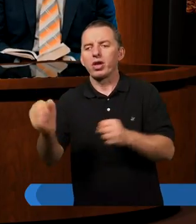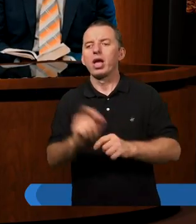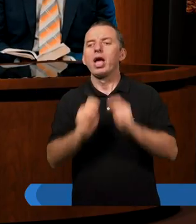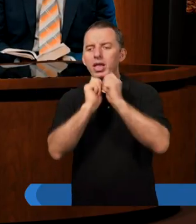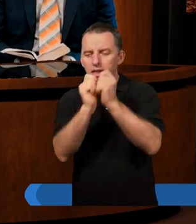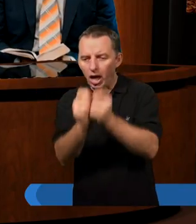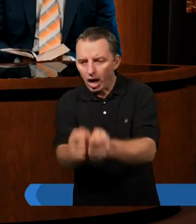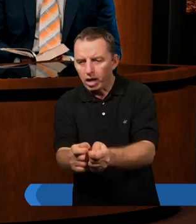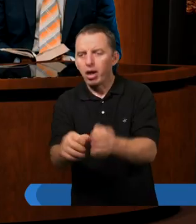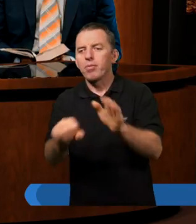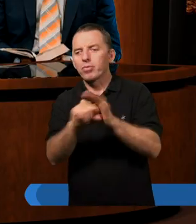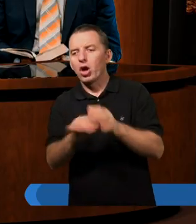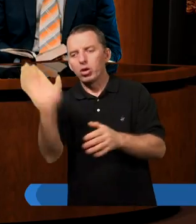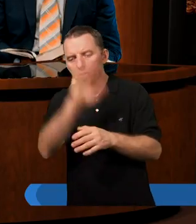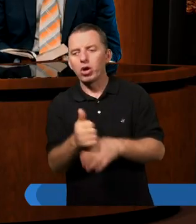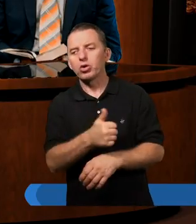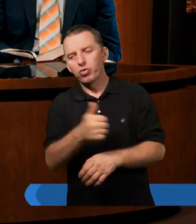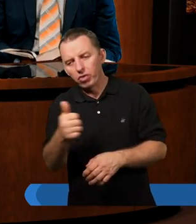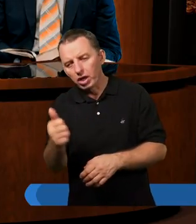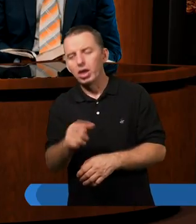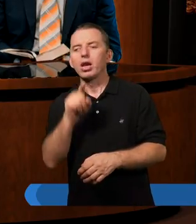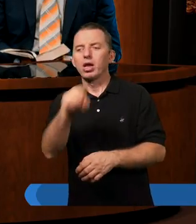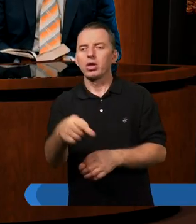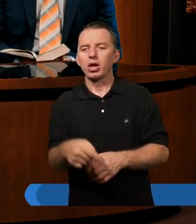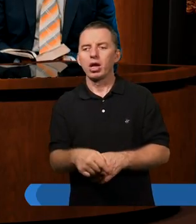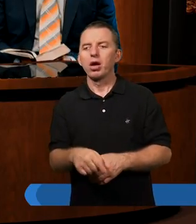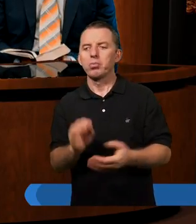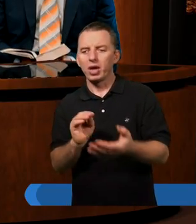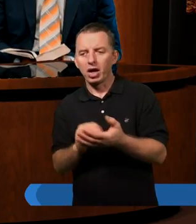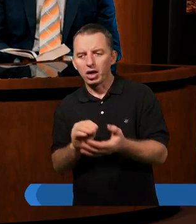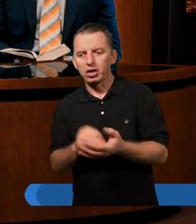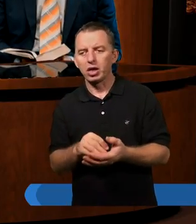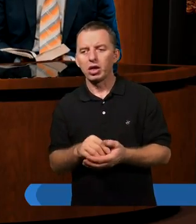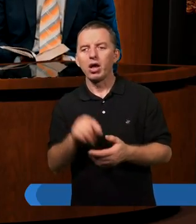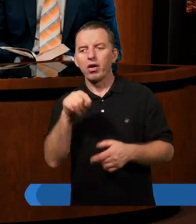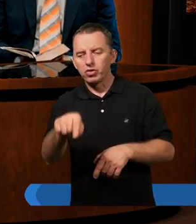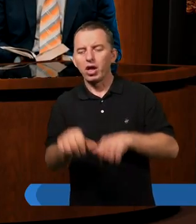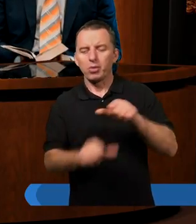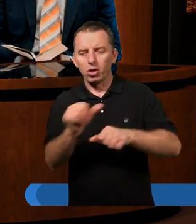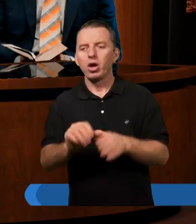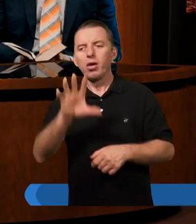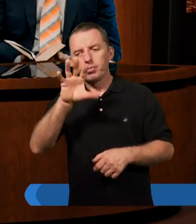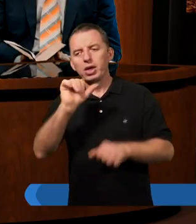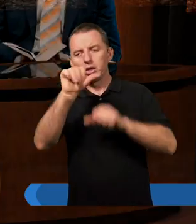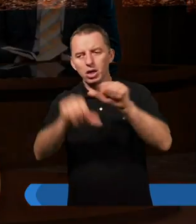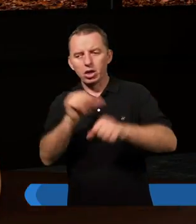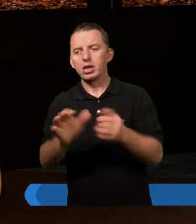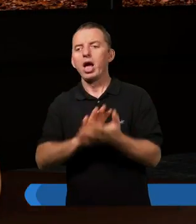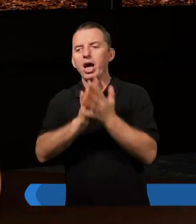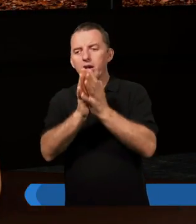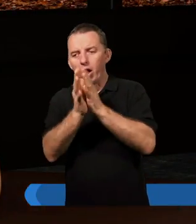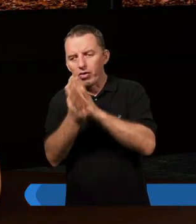darem, jest darem od Boga. Świetnie. Natomiast ważne też podkreślić, bo faktycznie w tym roku obchodzimy pięćsetlecie reformacji.